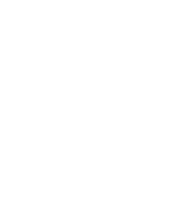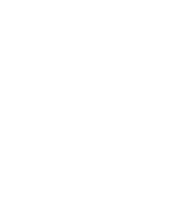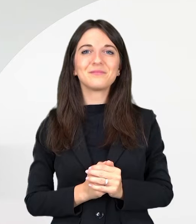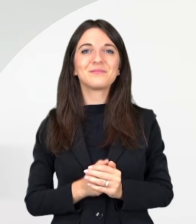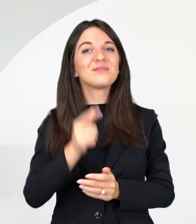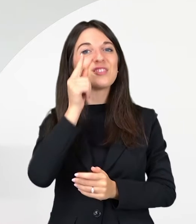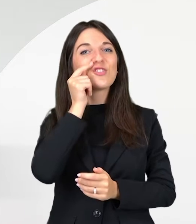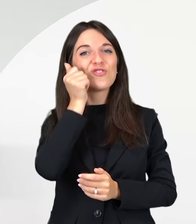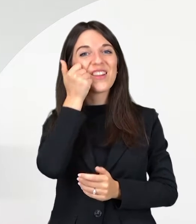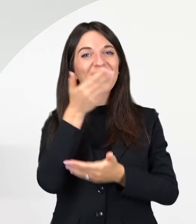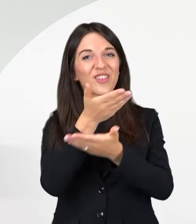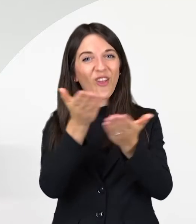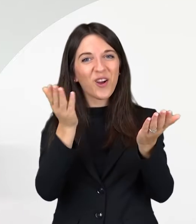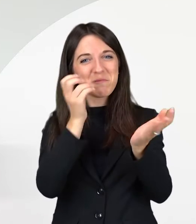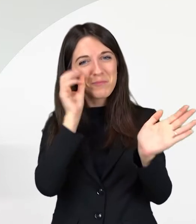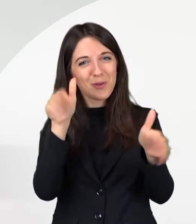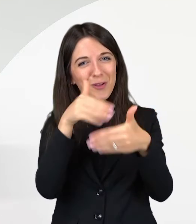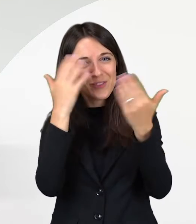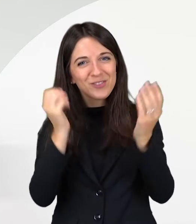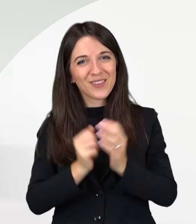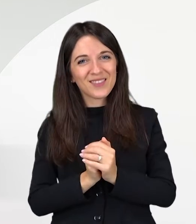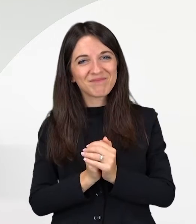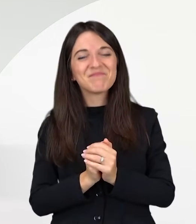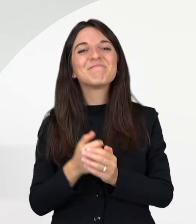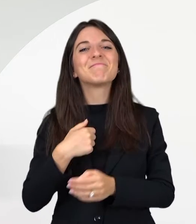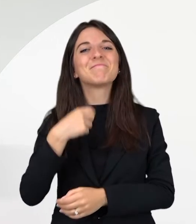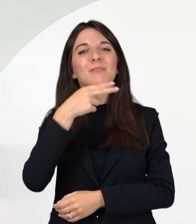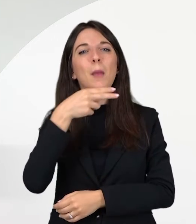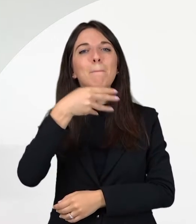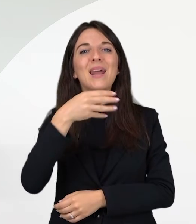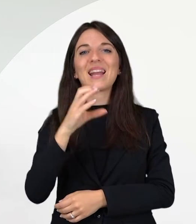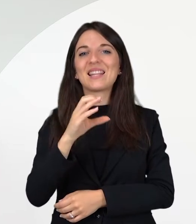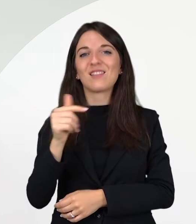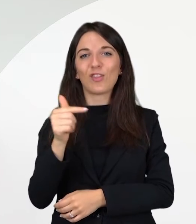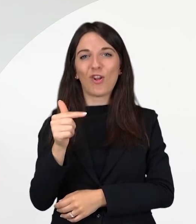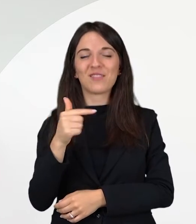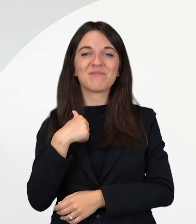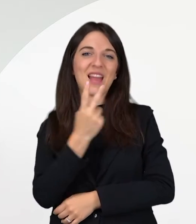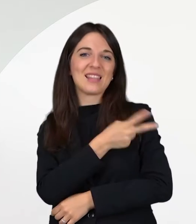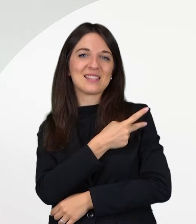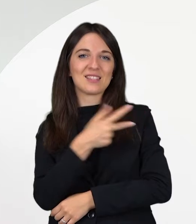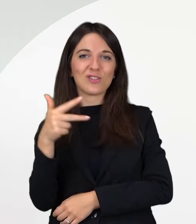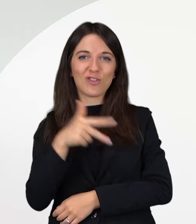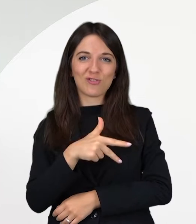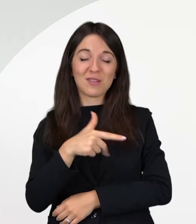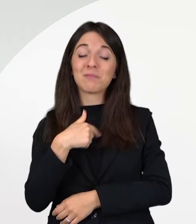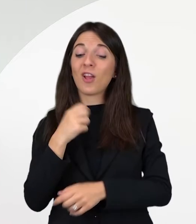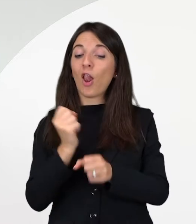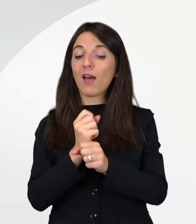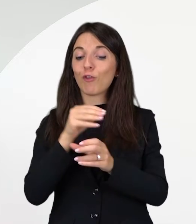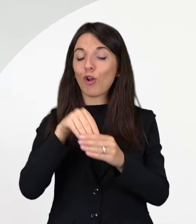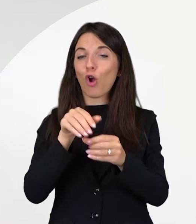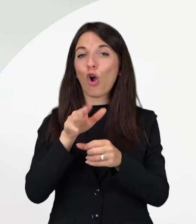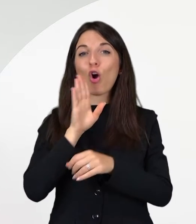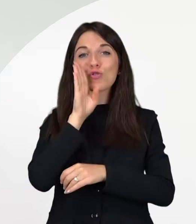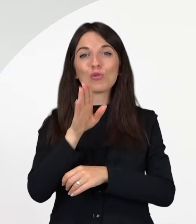Cari genitori, buongiorno. Mi chiamo Maria Cristina Trolles e sono un'assistente sociale. Lavoro in un consultorio